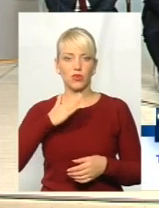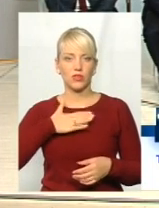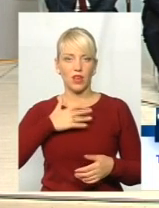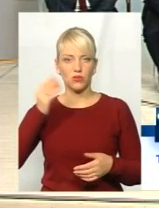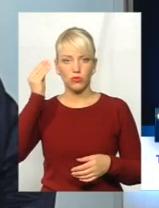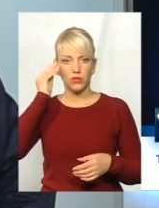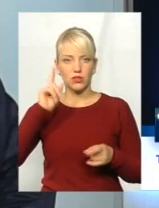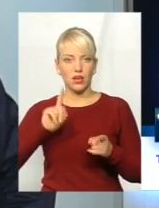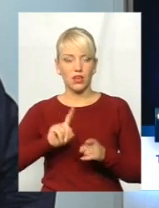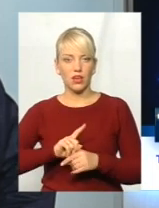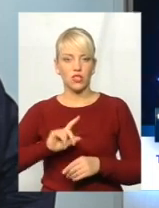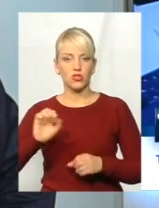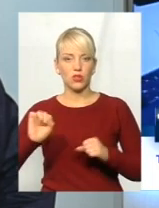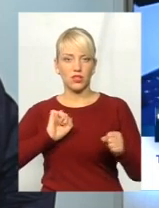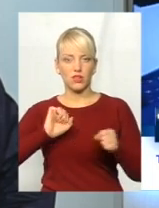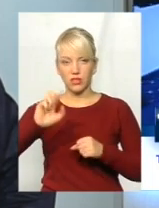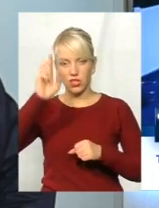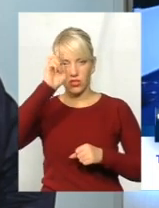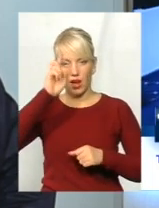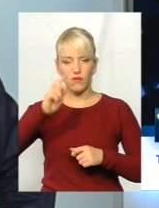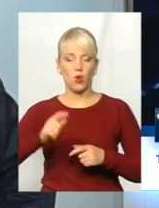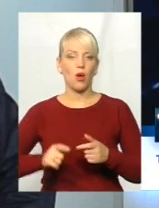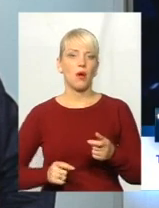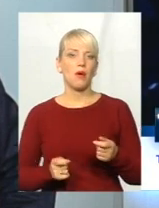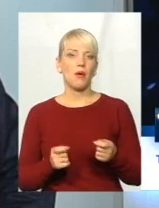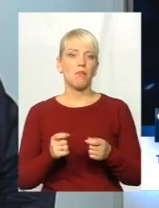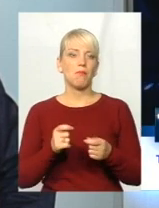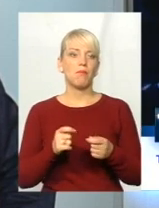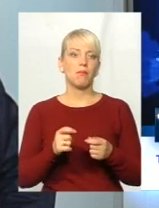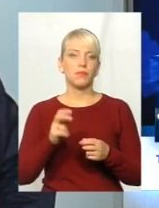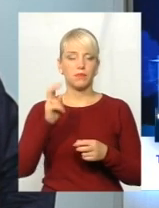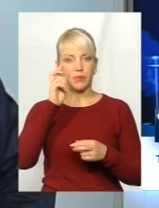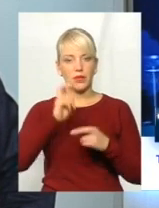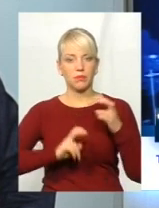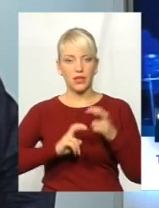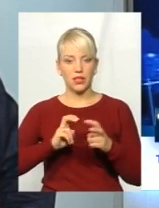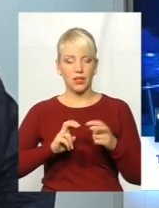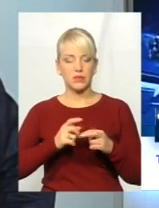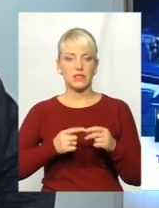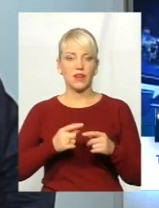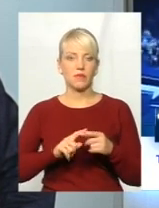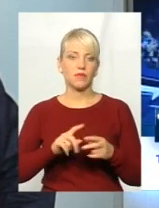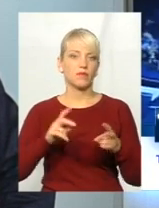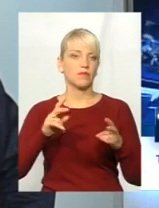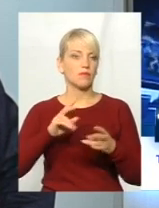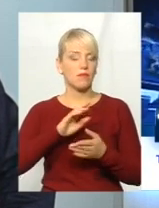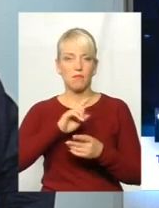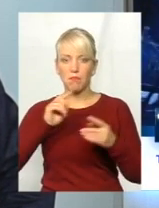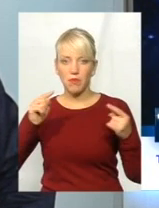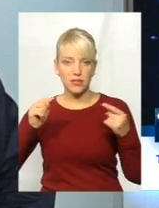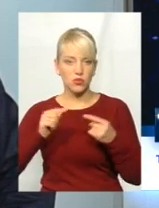українського дирекларовного підприємства, такого, як і використований підрозділу Керівника, безумовно має